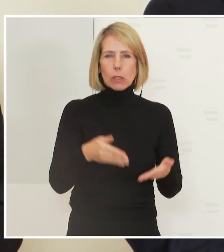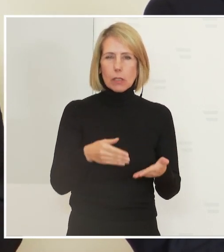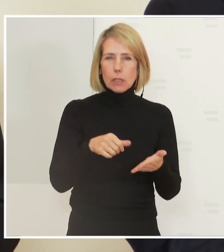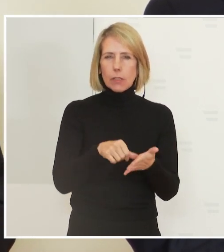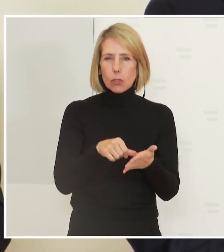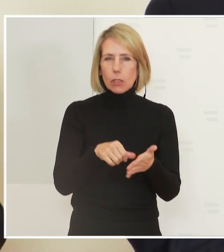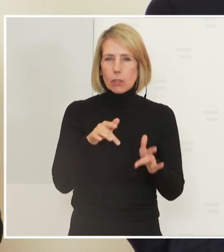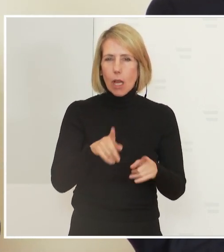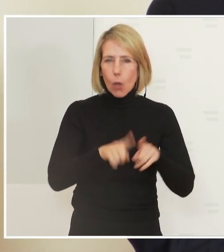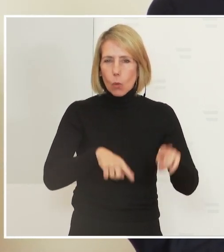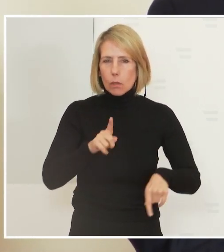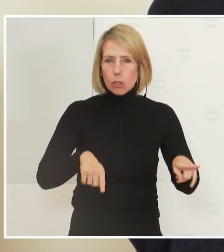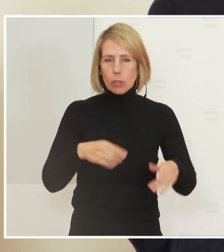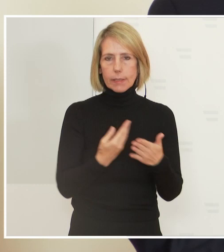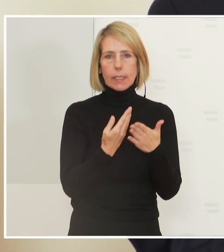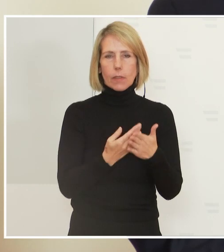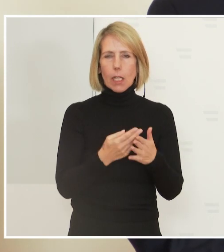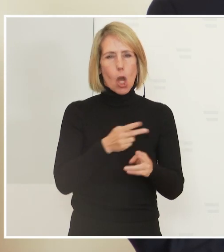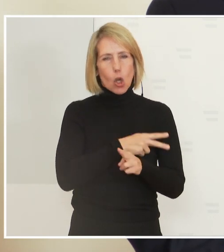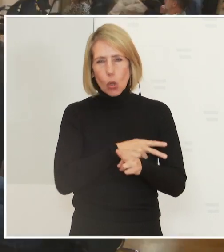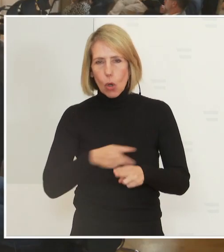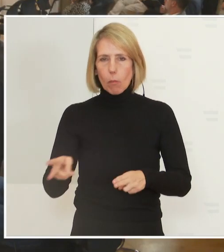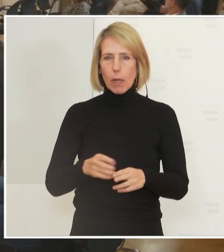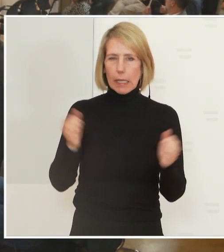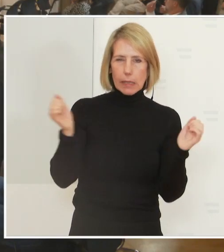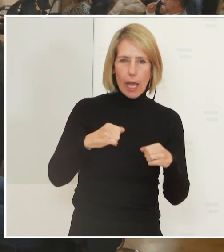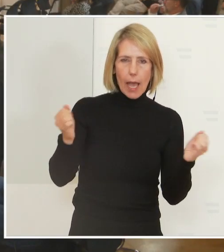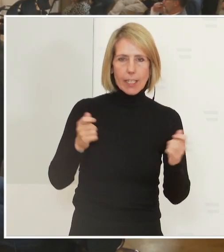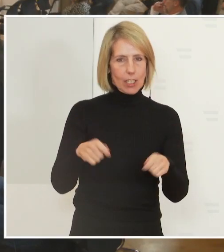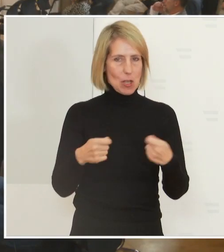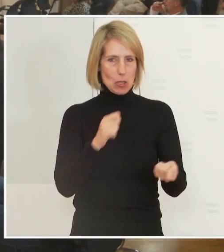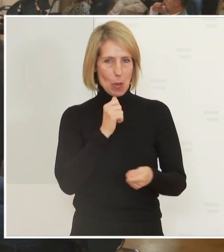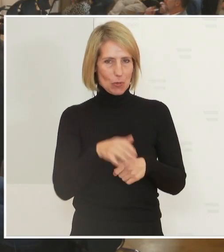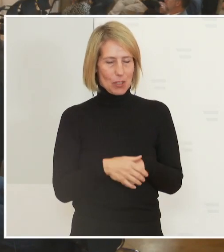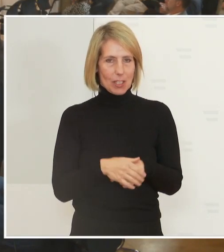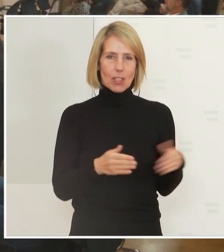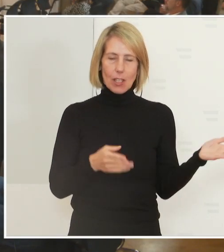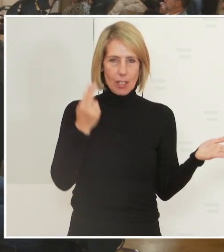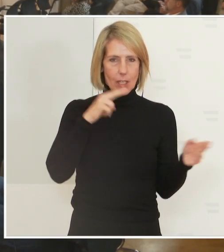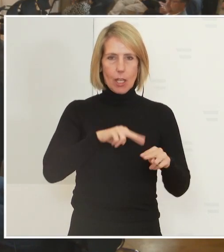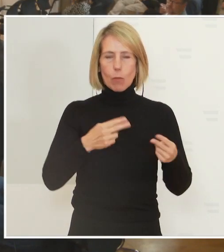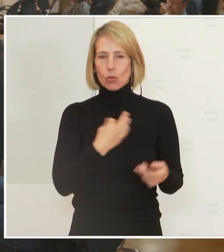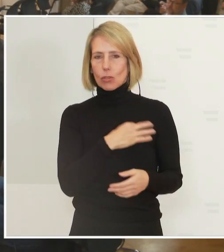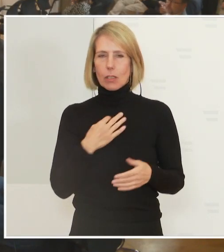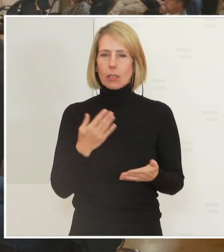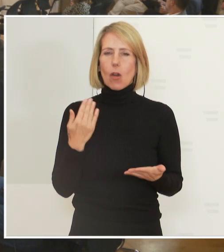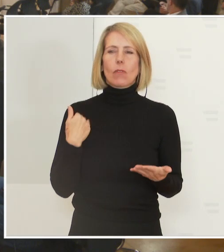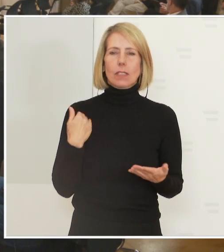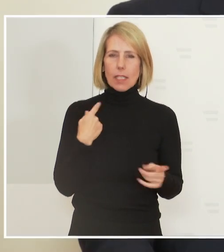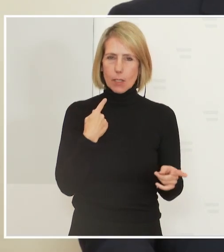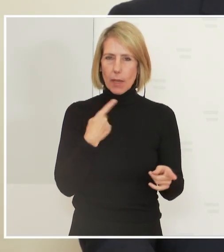diesem Grund hat es nicht eine komplette Einigkeit gegeben. Ich darf vielleicht nur ergänzen, ganz grundsätzlich, was wir schon das letzte Mal gesagt haben